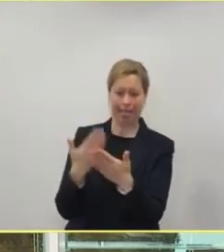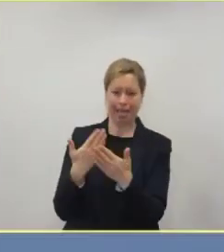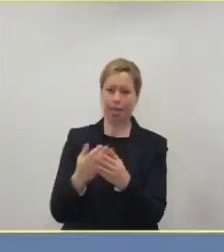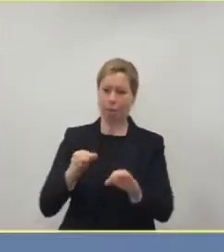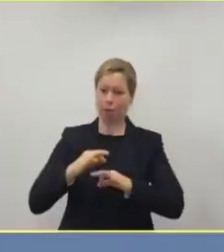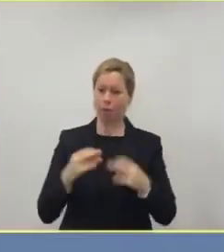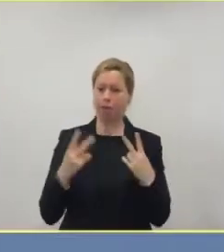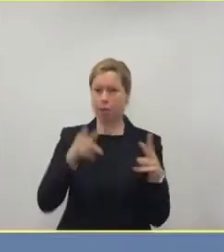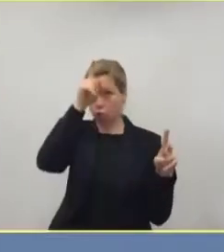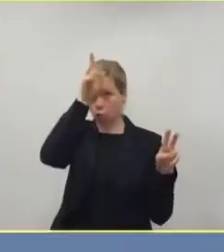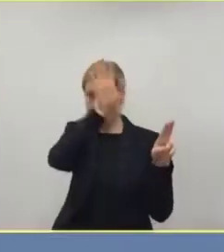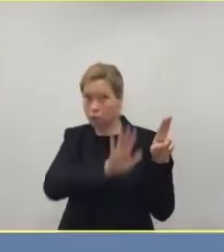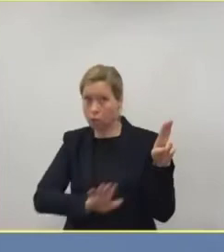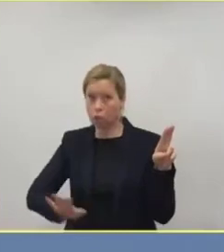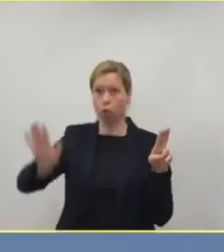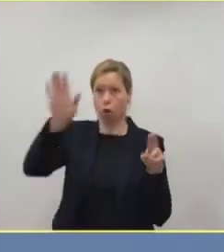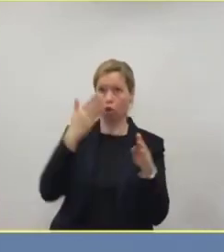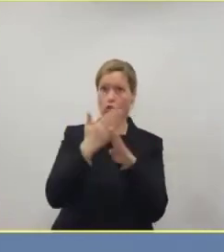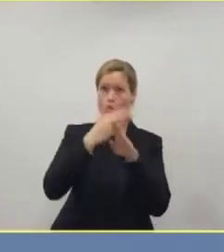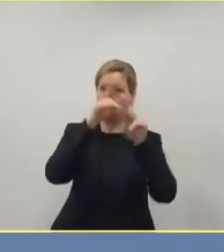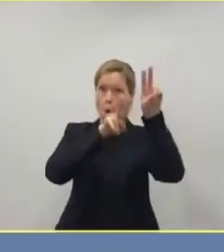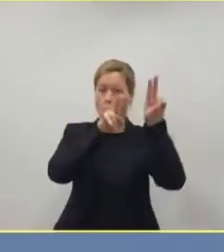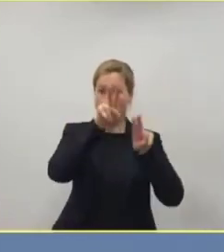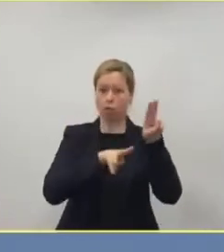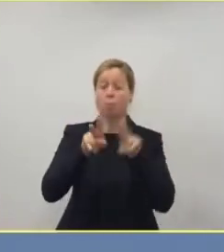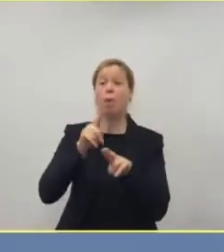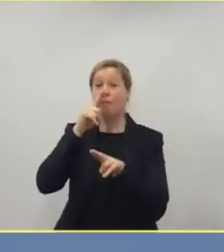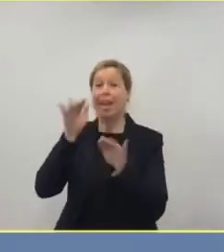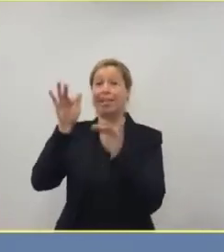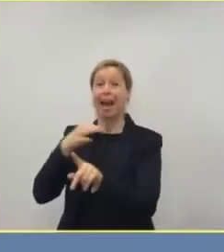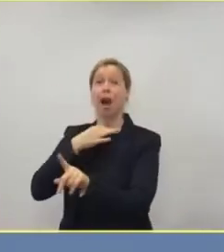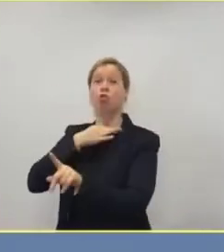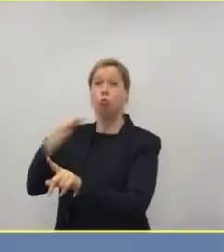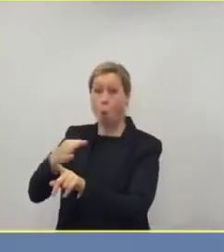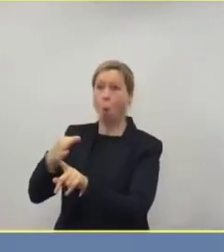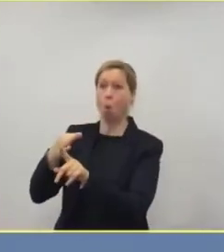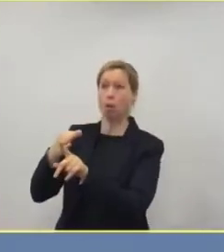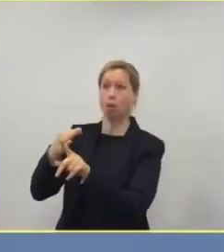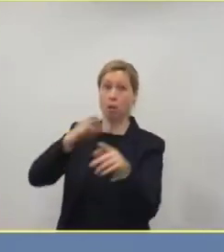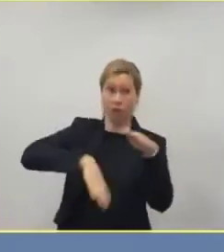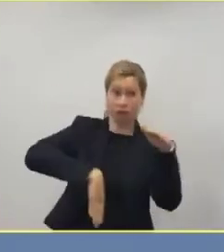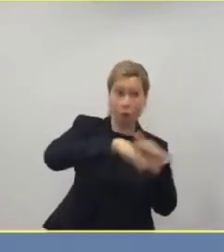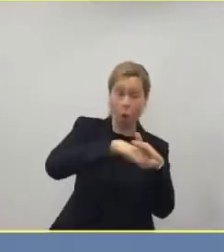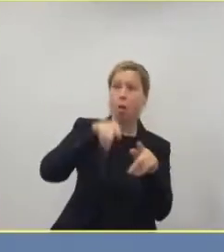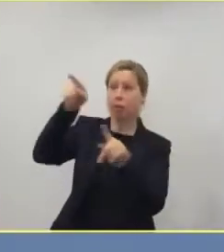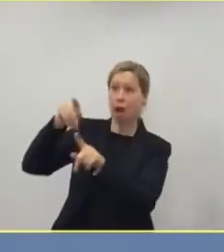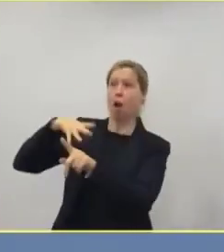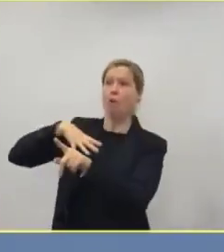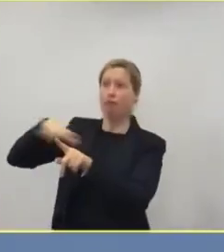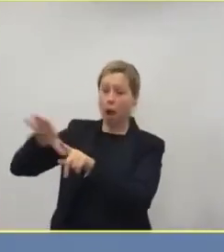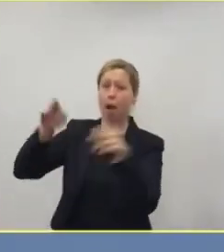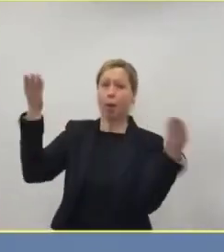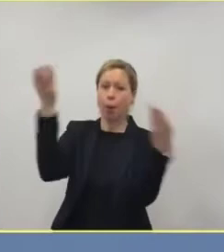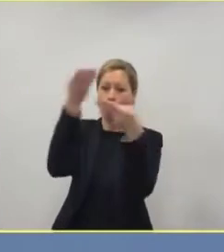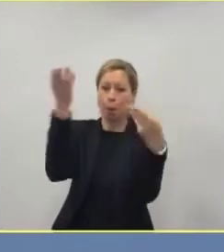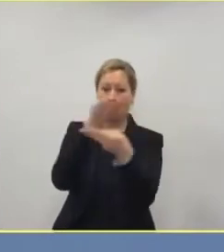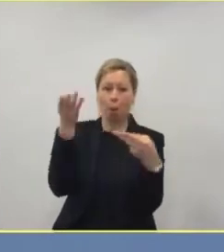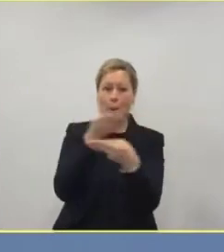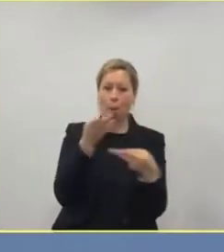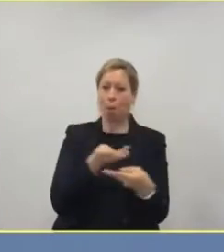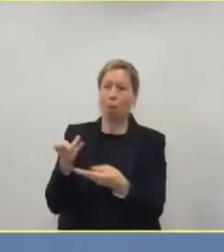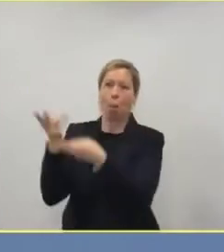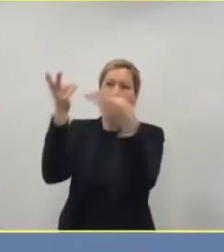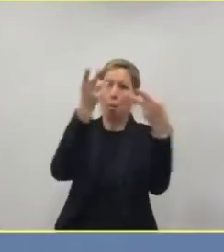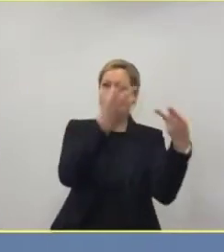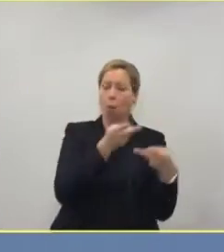eine Transparenz, dass wir schon, wenn Not aufkäme, tatsächlich intersektoral, interüberregional verlegen könnten. Ich sehe das